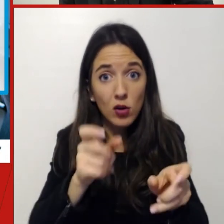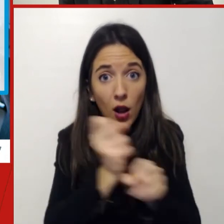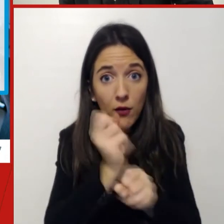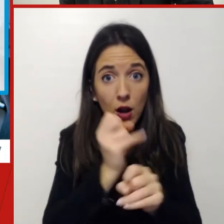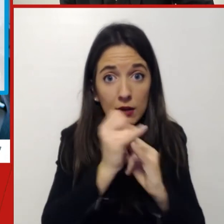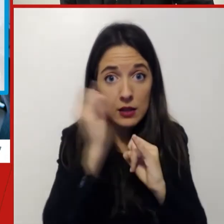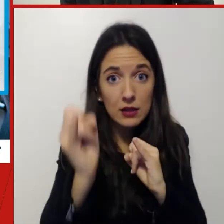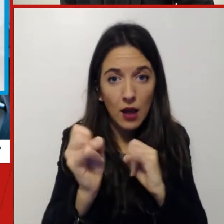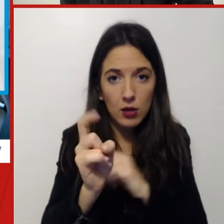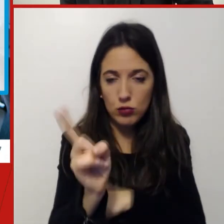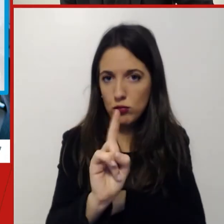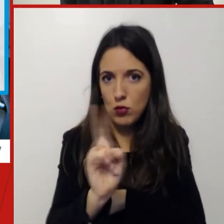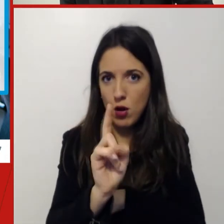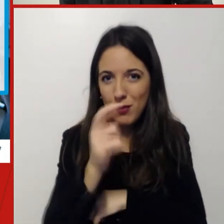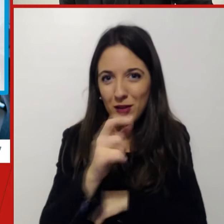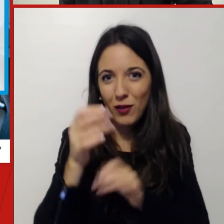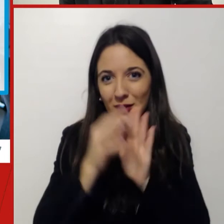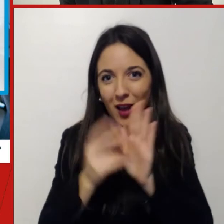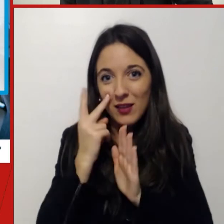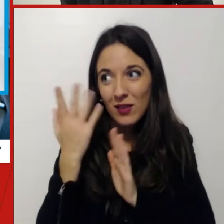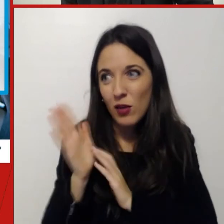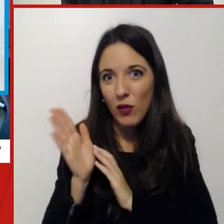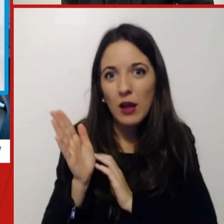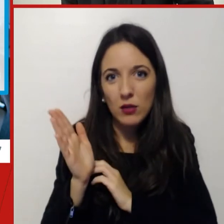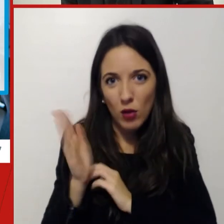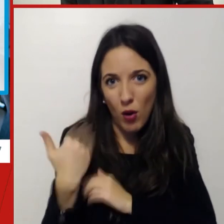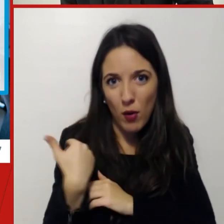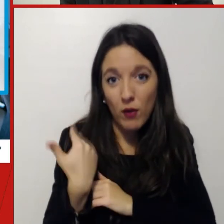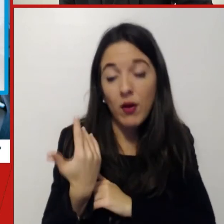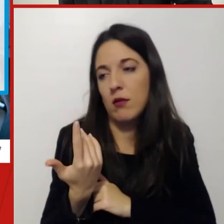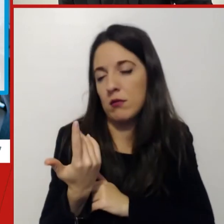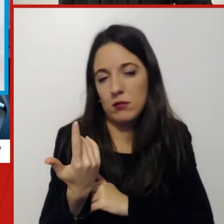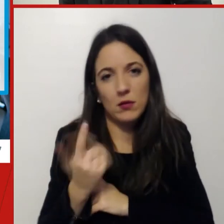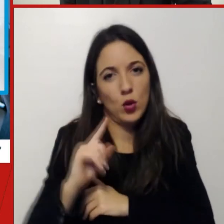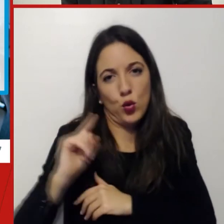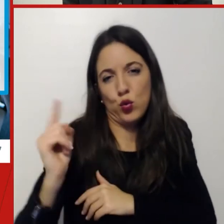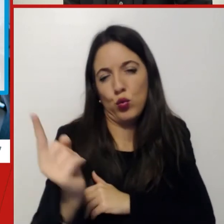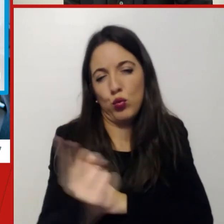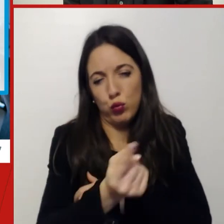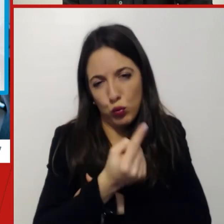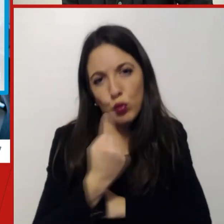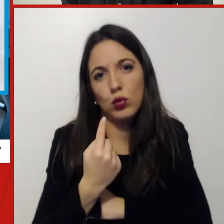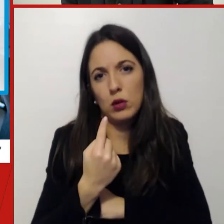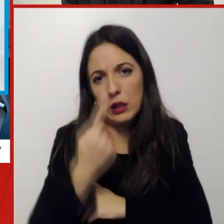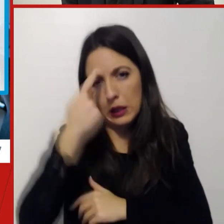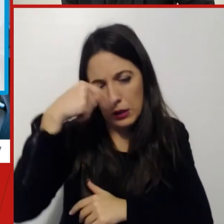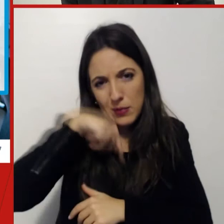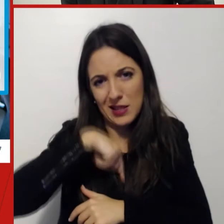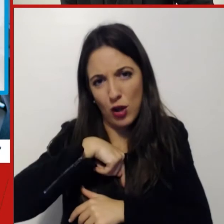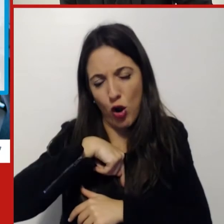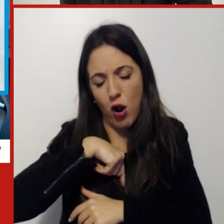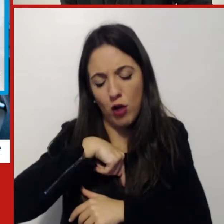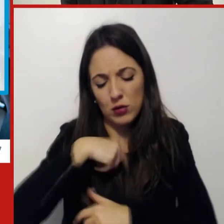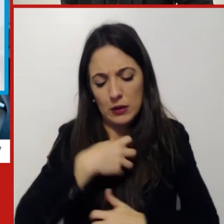appena presentato, in realtà vale un po' per tutti, c'è stata questa difficoltà, questo forte anche